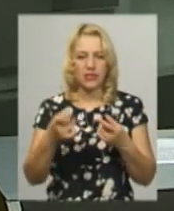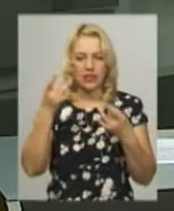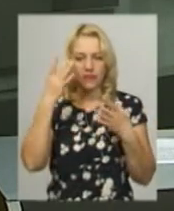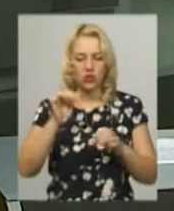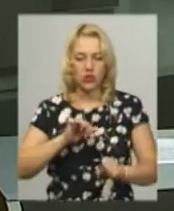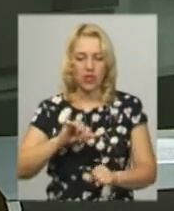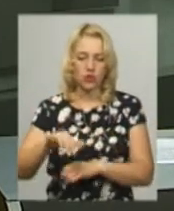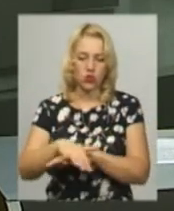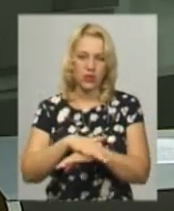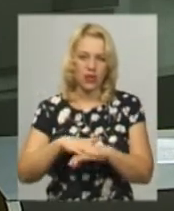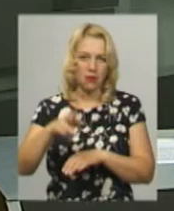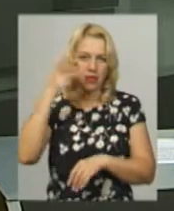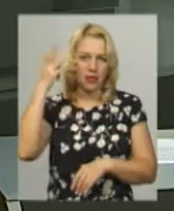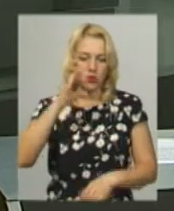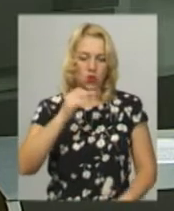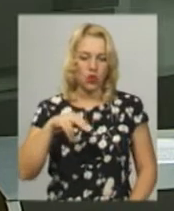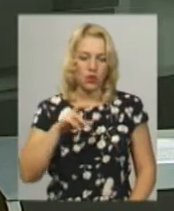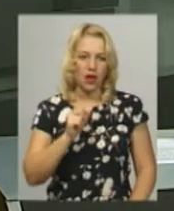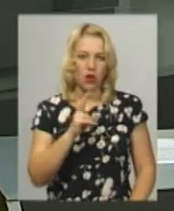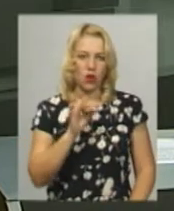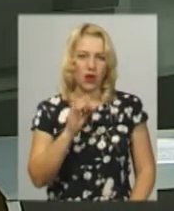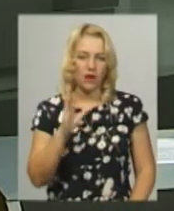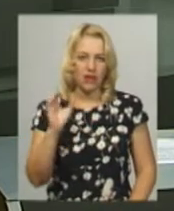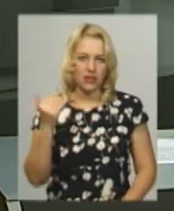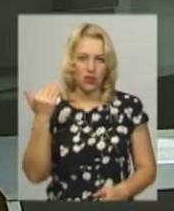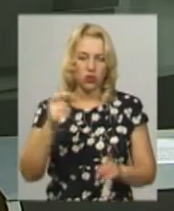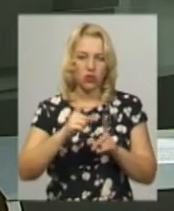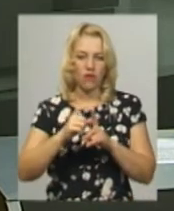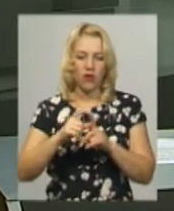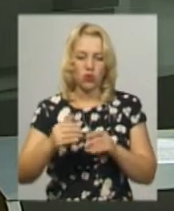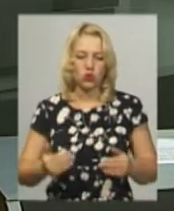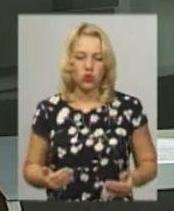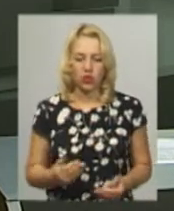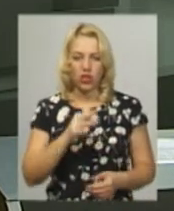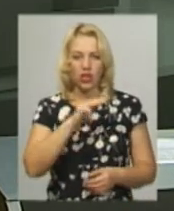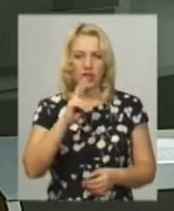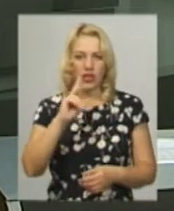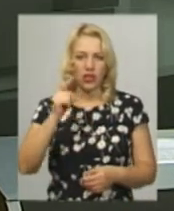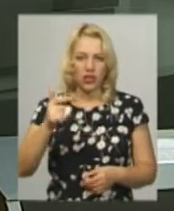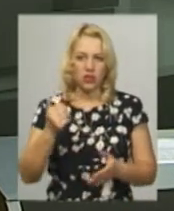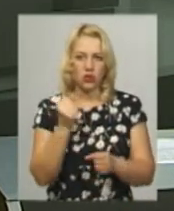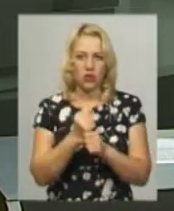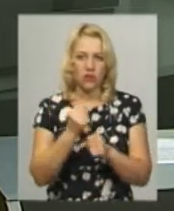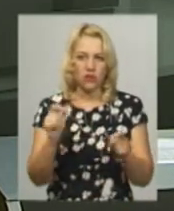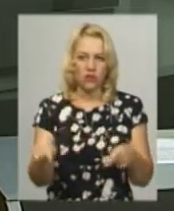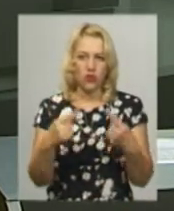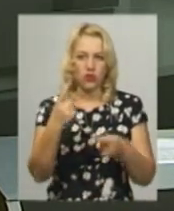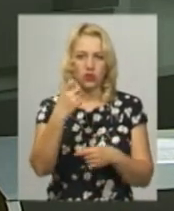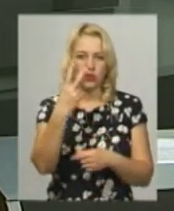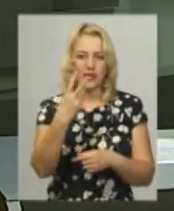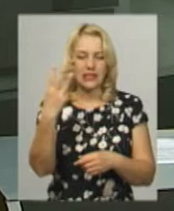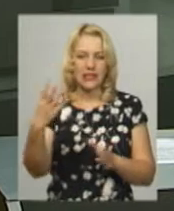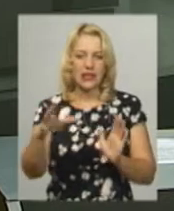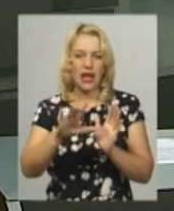захисту населення Хмельницької ОДА Юрій Корева. За його словами, у житлово-комунальній сфері області створено 123 аварійні